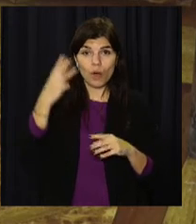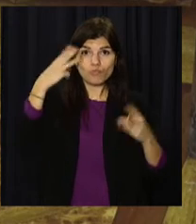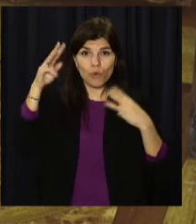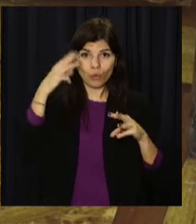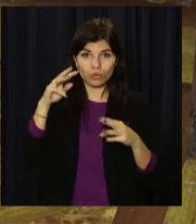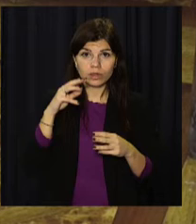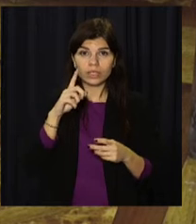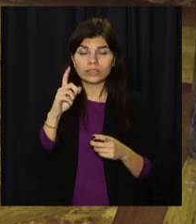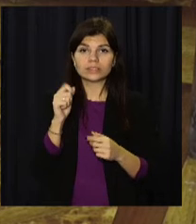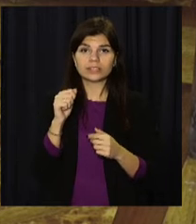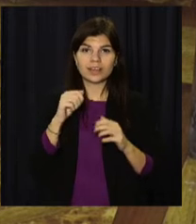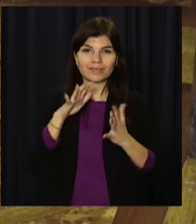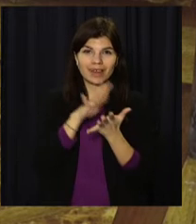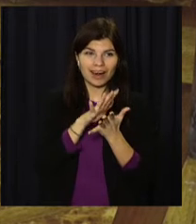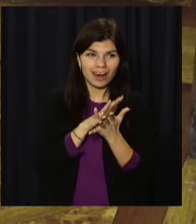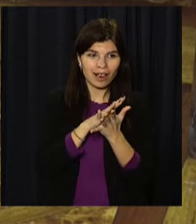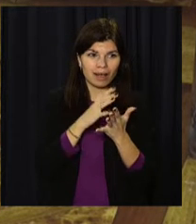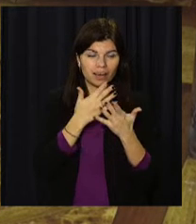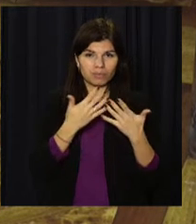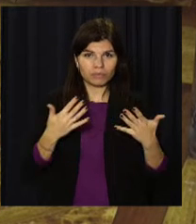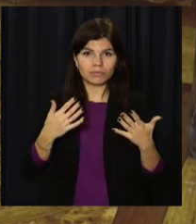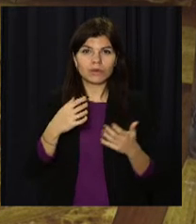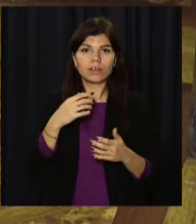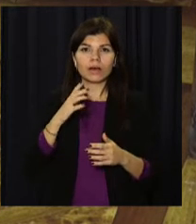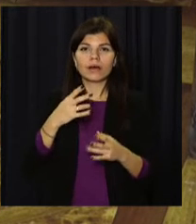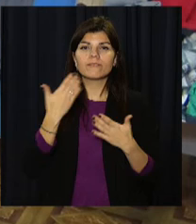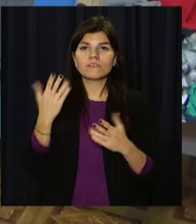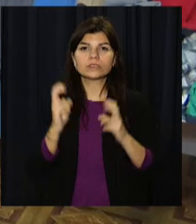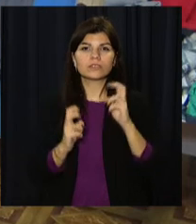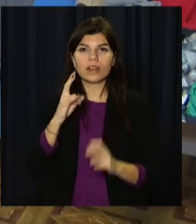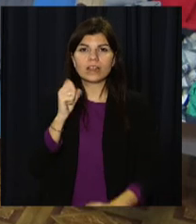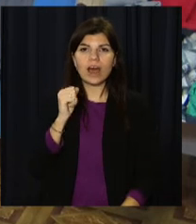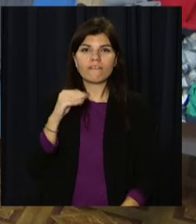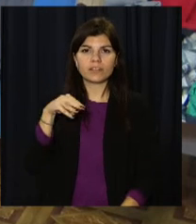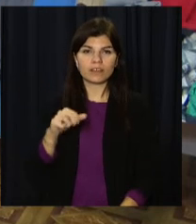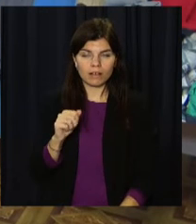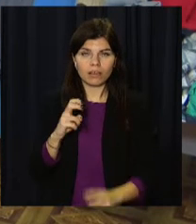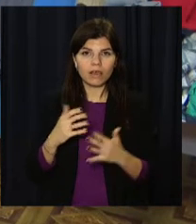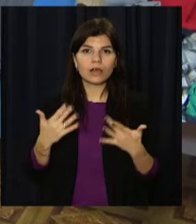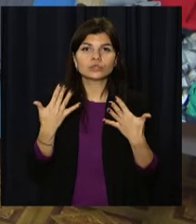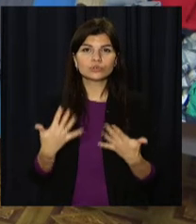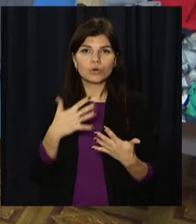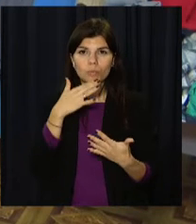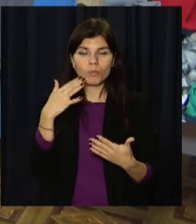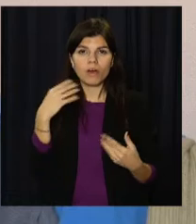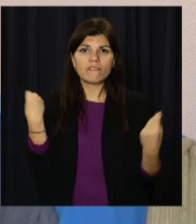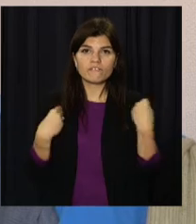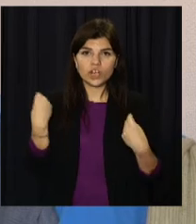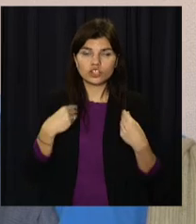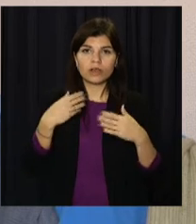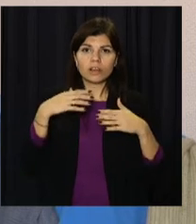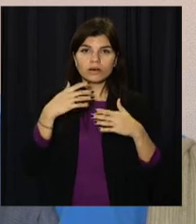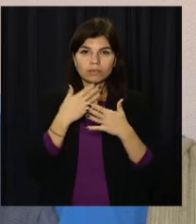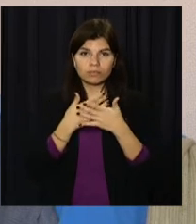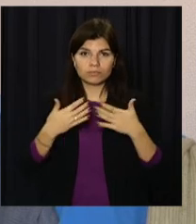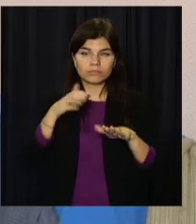індустрія за забрудненням планети знаходиться на другому місці після нафтової промисловості. 4% усіх відходів землі – це текстиль, а рівень споживання